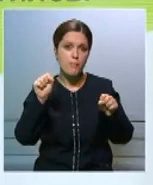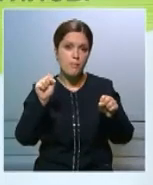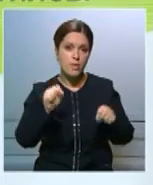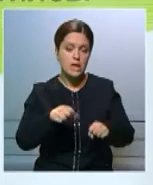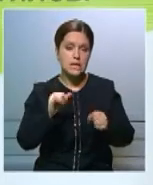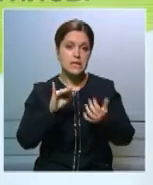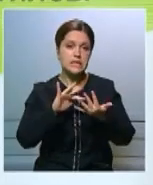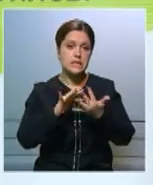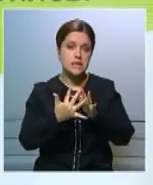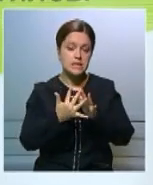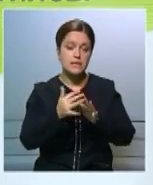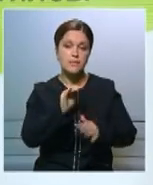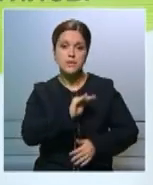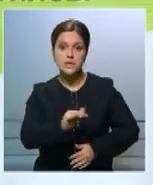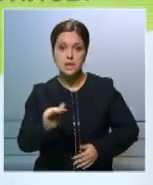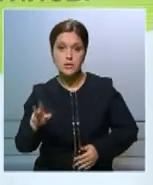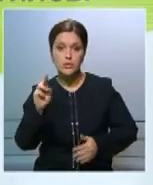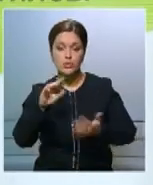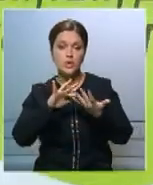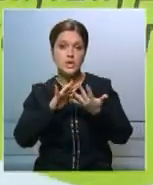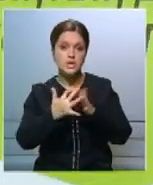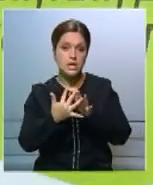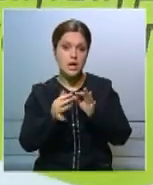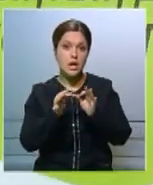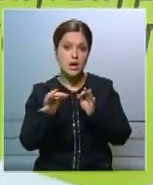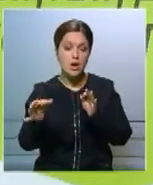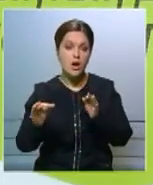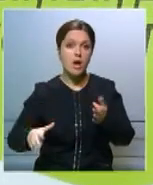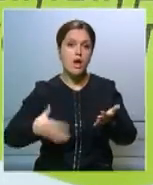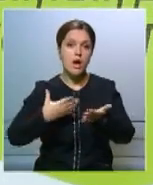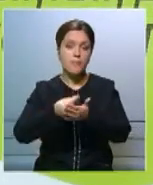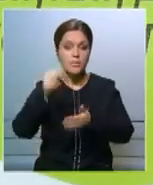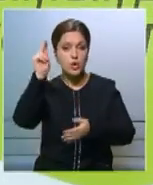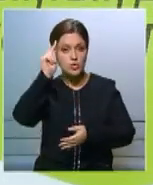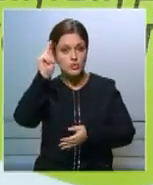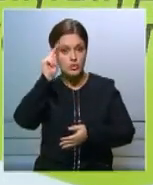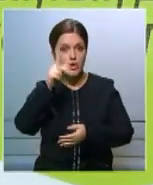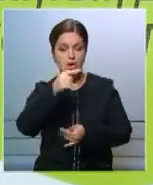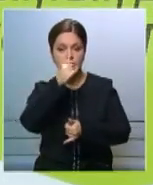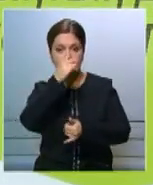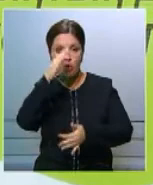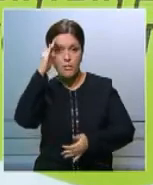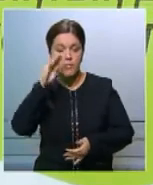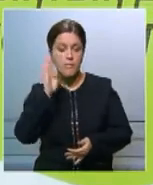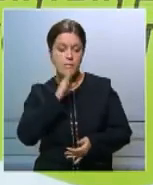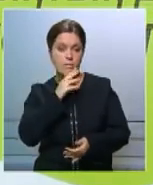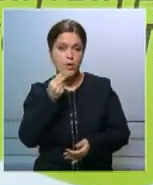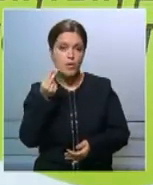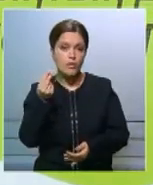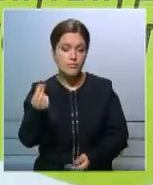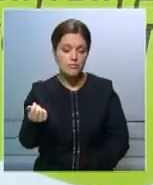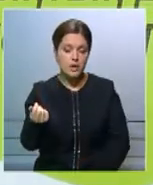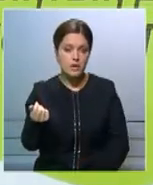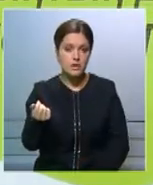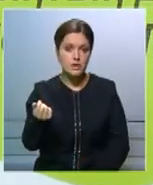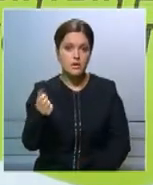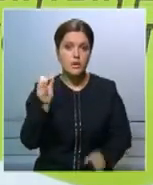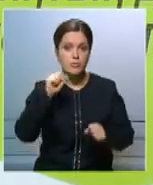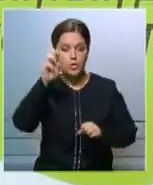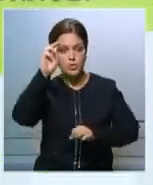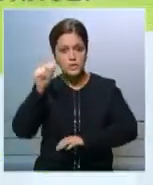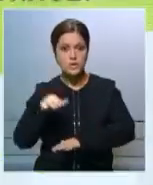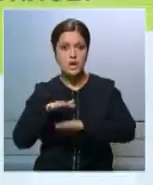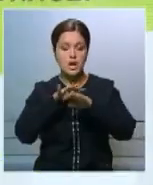сельским детям, те, которые в сельских регионах, оплатить обучение, то, которое не могут позволить себе сельские жители в наших